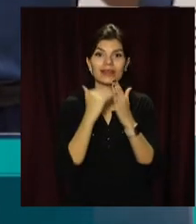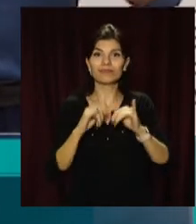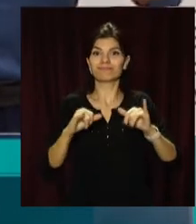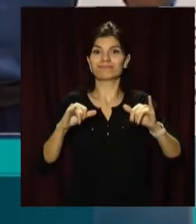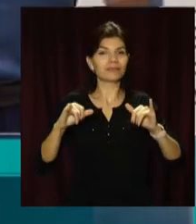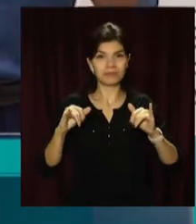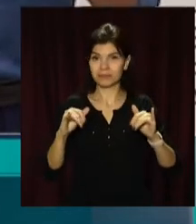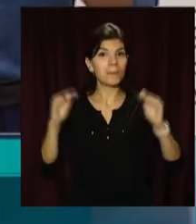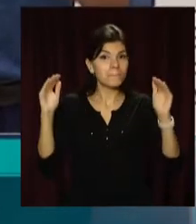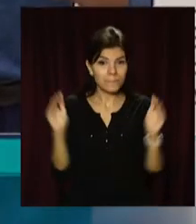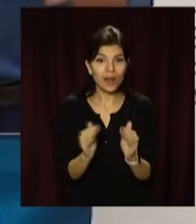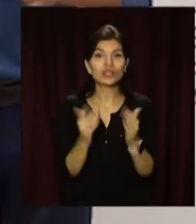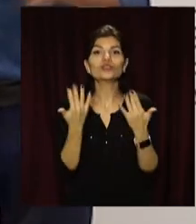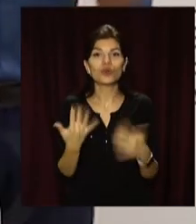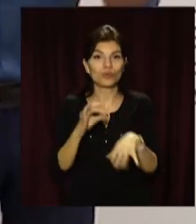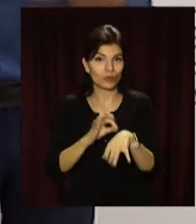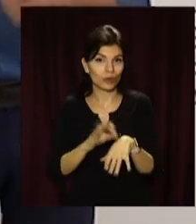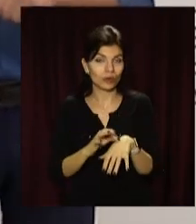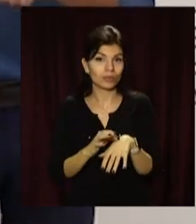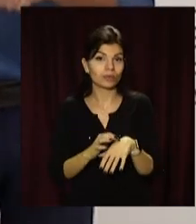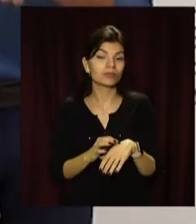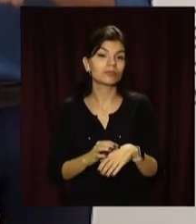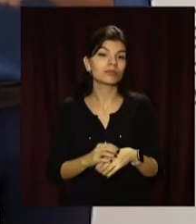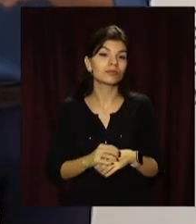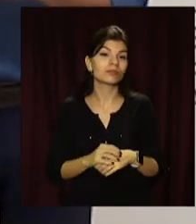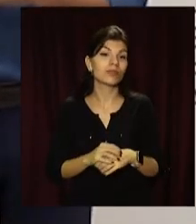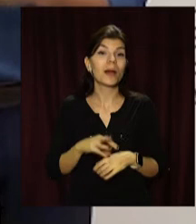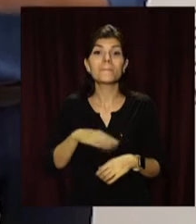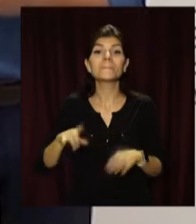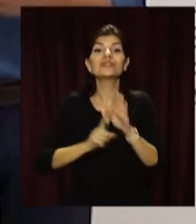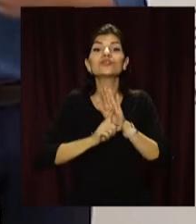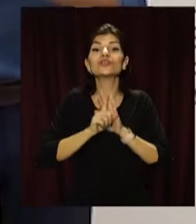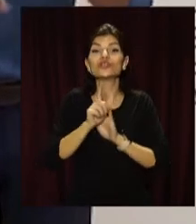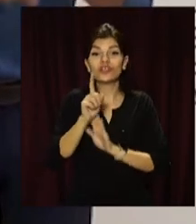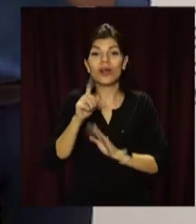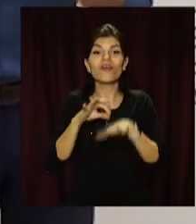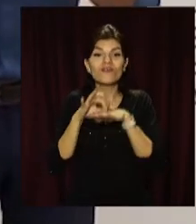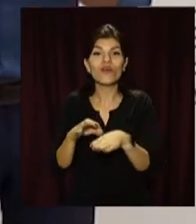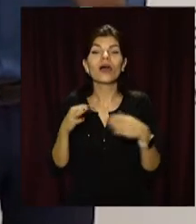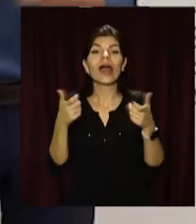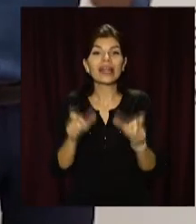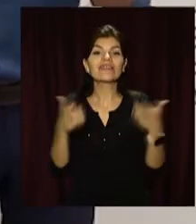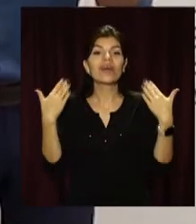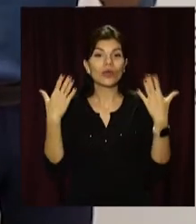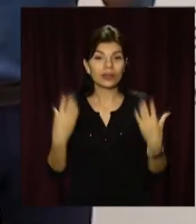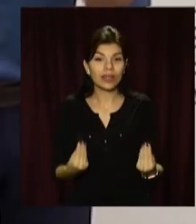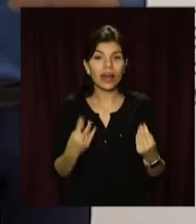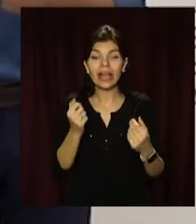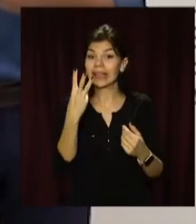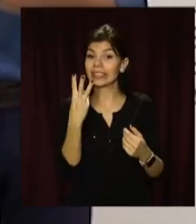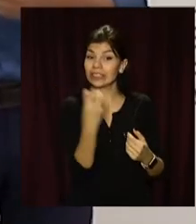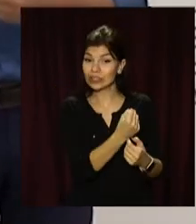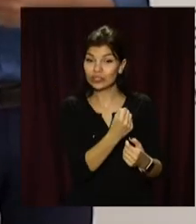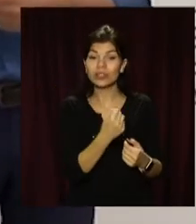зростання, а зменшення кількості захворівших. Ми ізначально вводили карантин вихідного дня на три